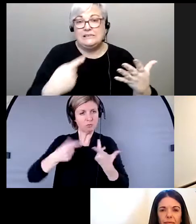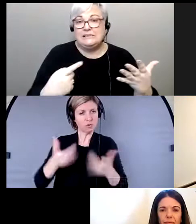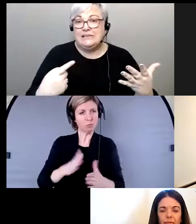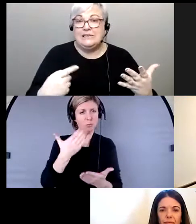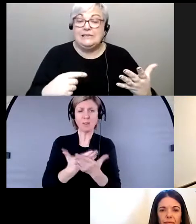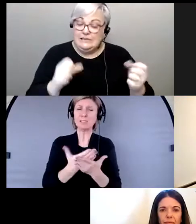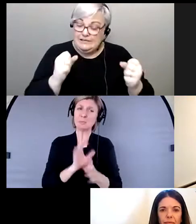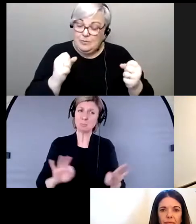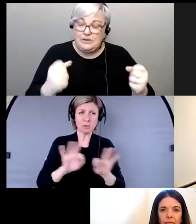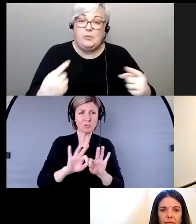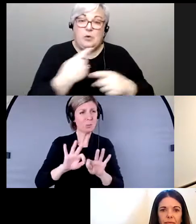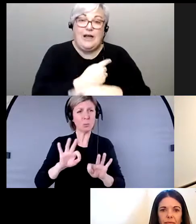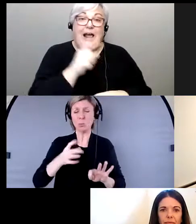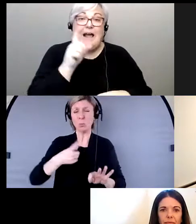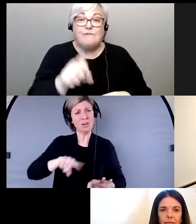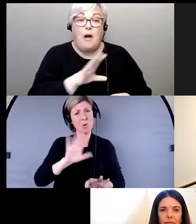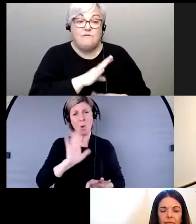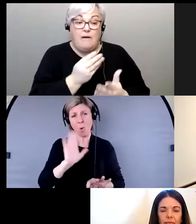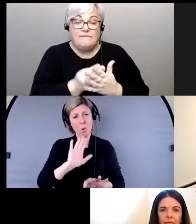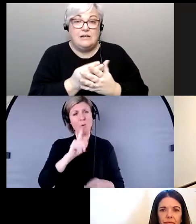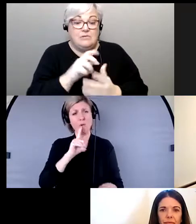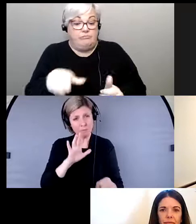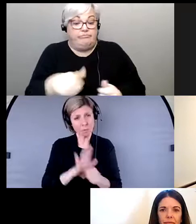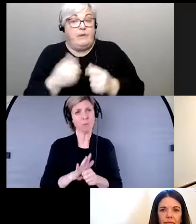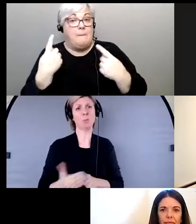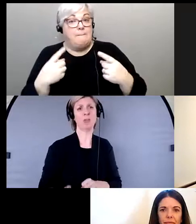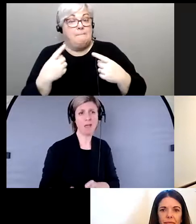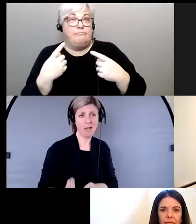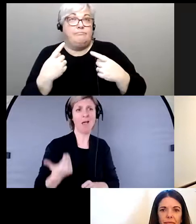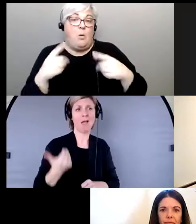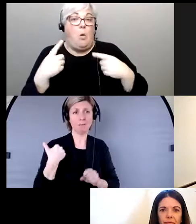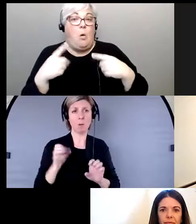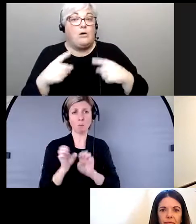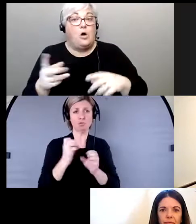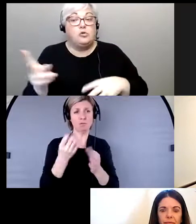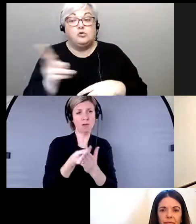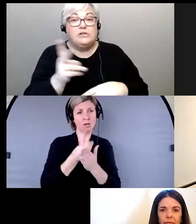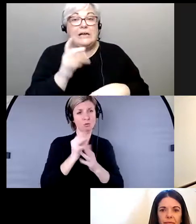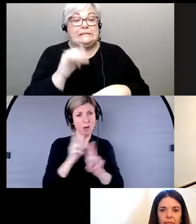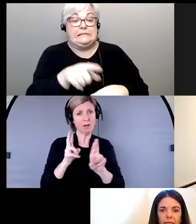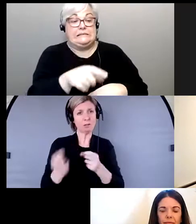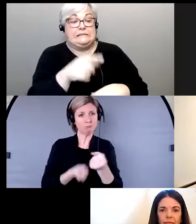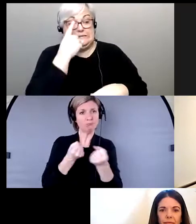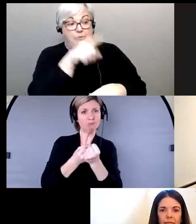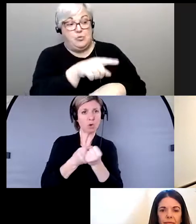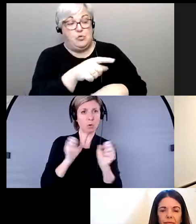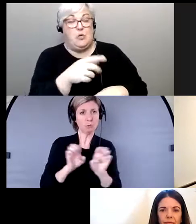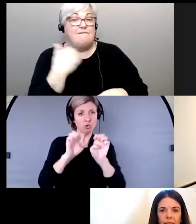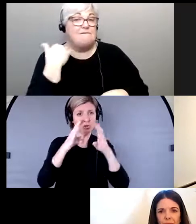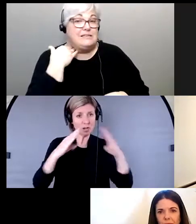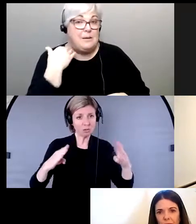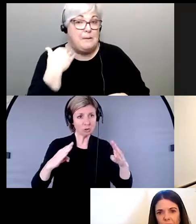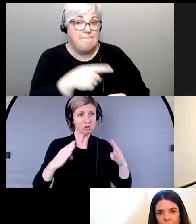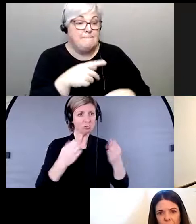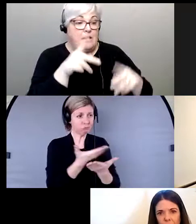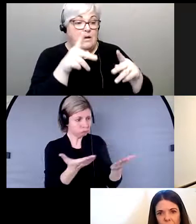arrive aussi. Il faut nous assurer qu'il y a du financement d'urgence pour les victimes de violences conjugales, pour les foyers ou les